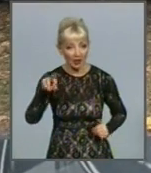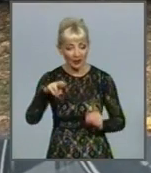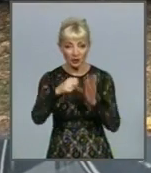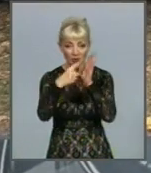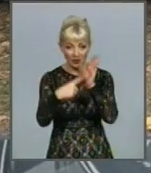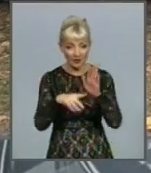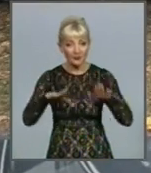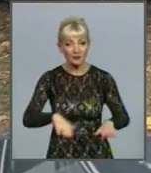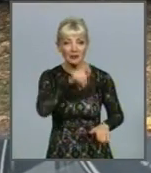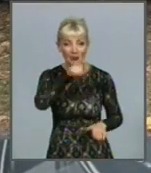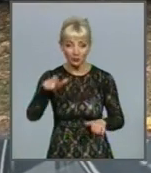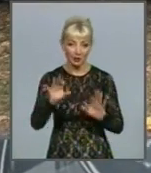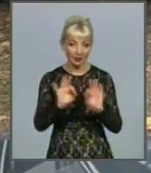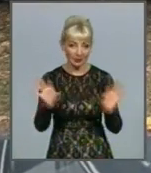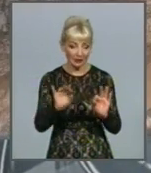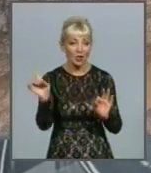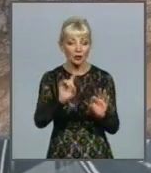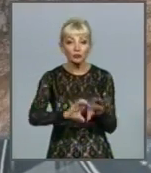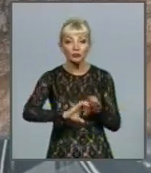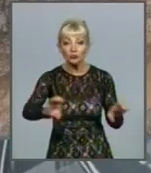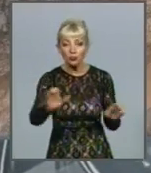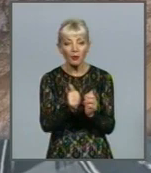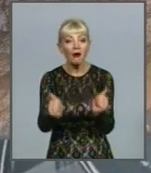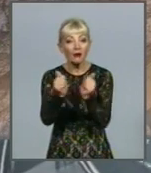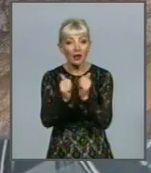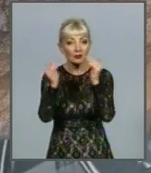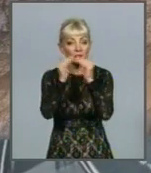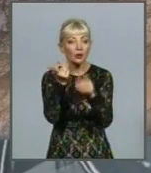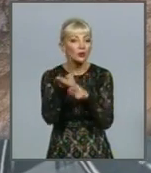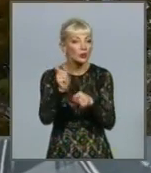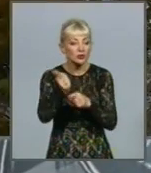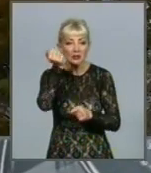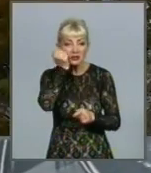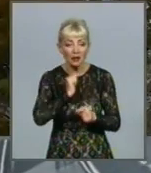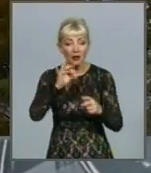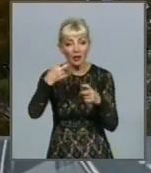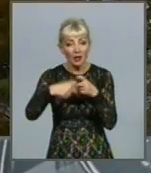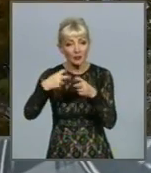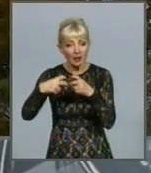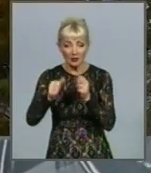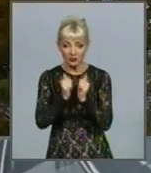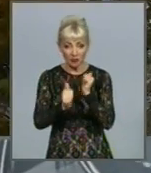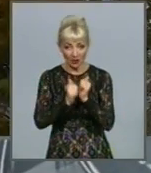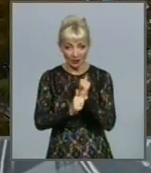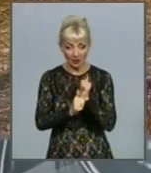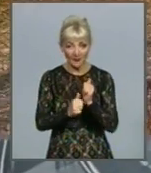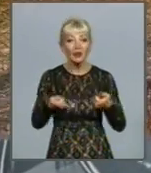Місцеві мешканці розповідають, що мережа труб у навколишніх будинках дуже зношена і прориви трапляються часто.